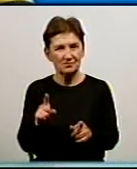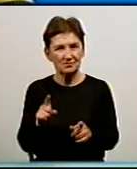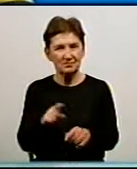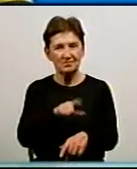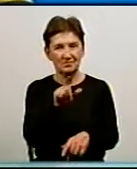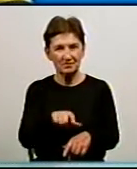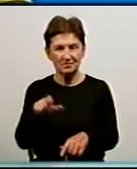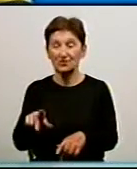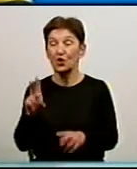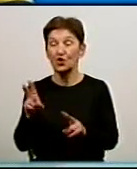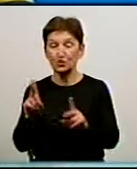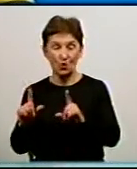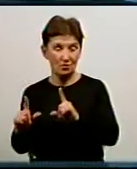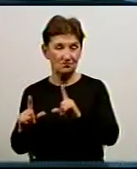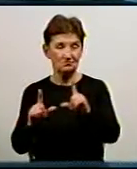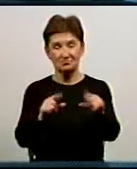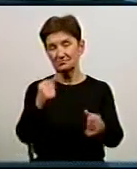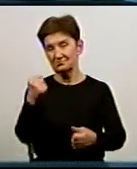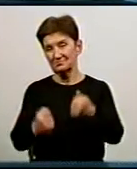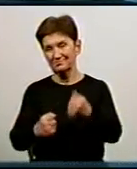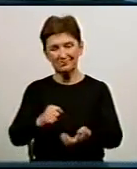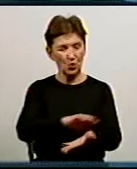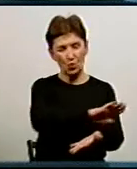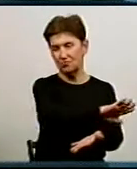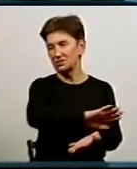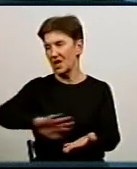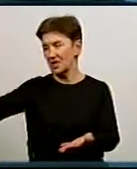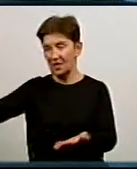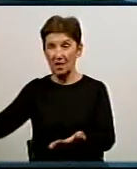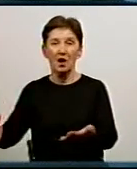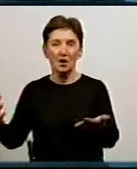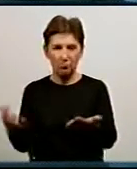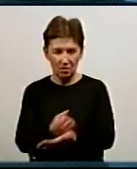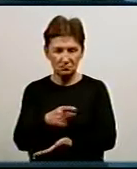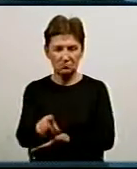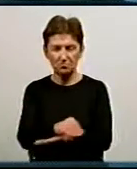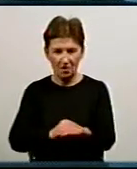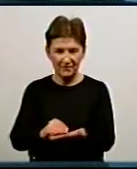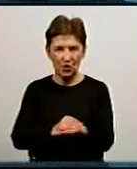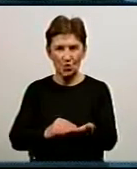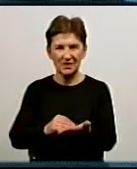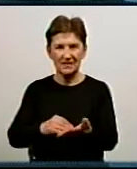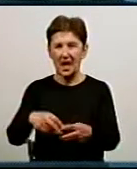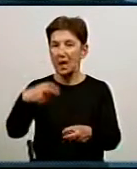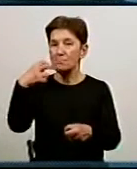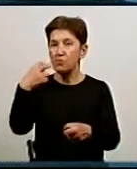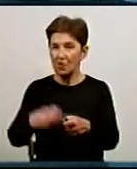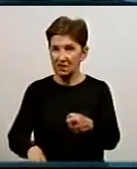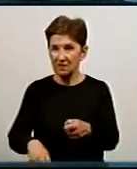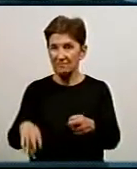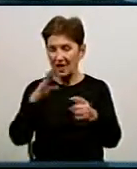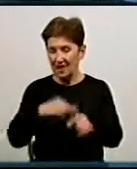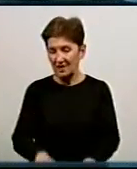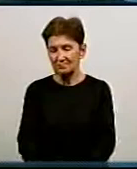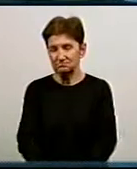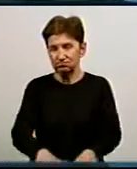мешканці, хто там приїжджав, може зняли. Зараз дійсно там з'явився знову порив. Він поступив, десь на вихідні дні з'явився. Завтра